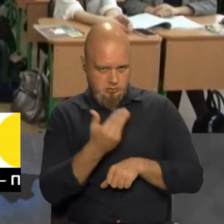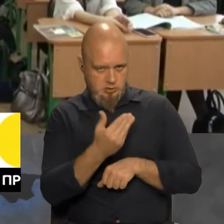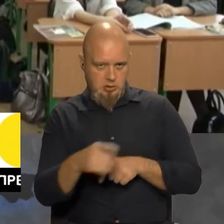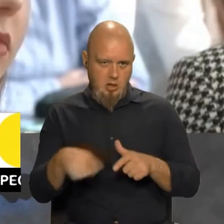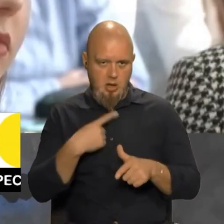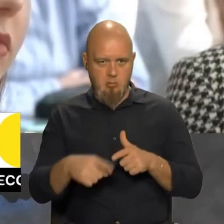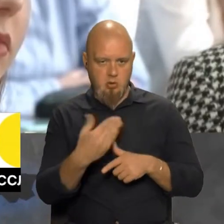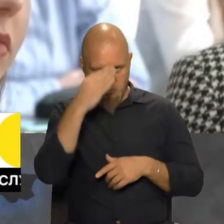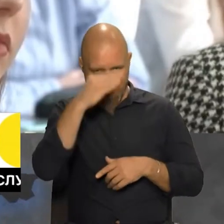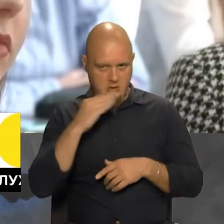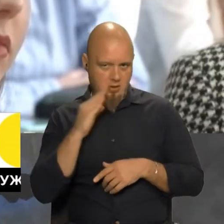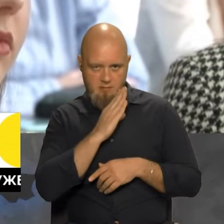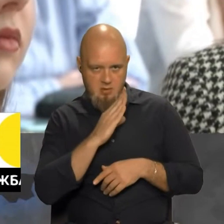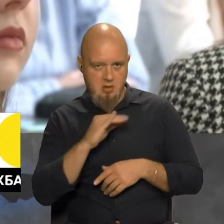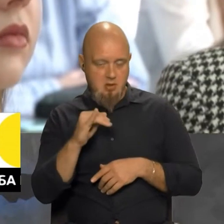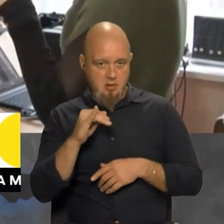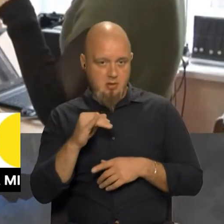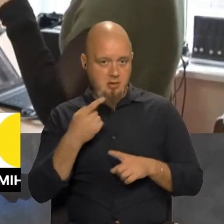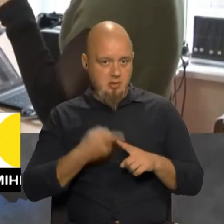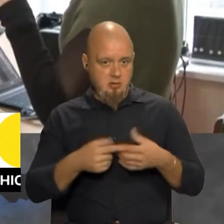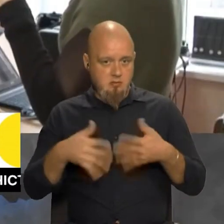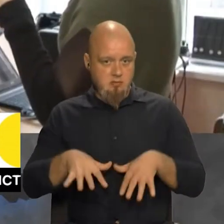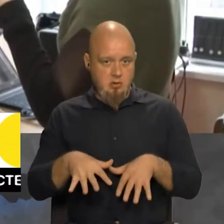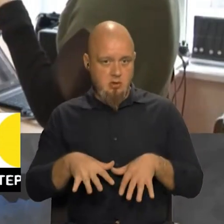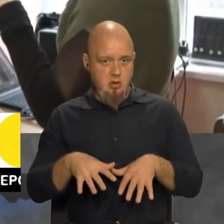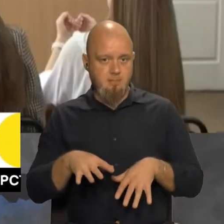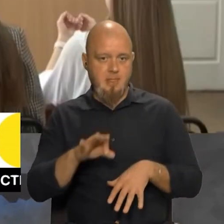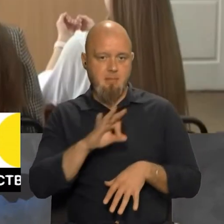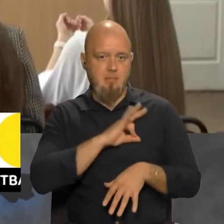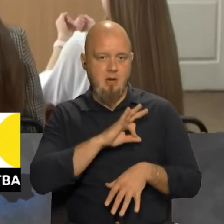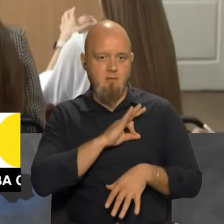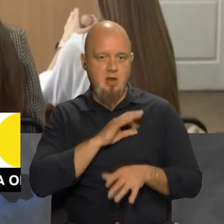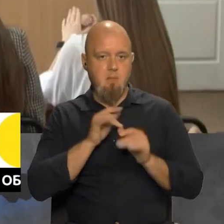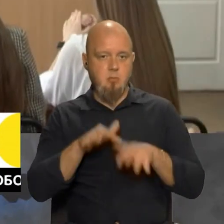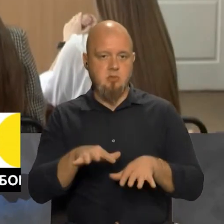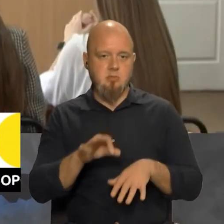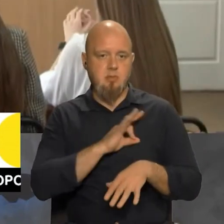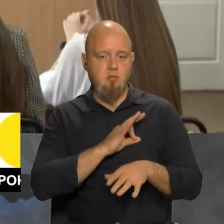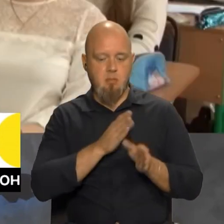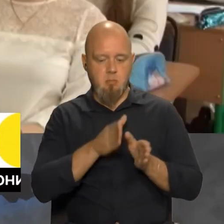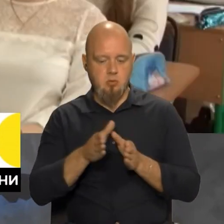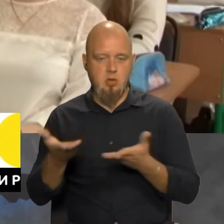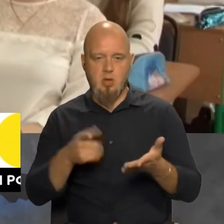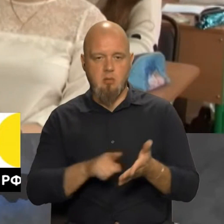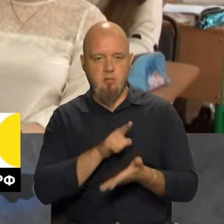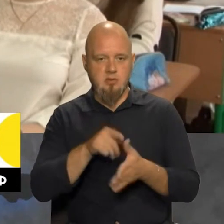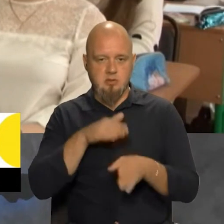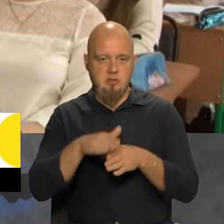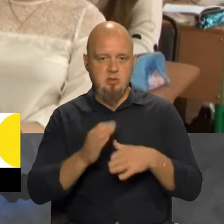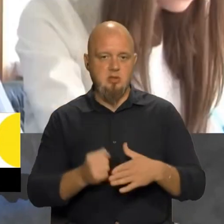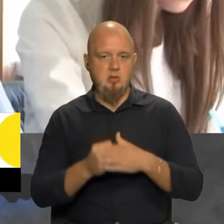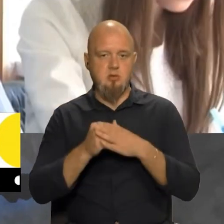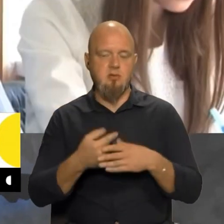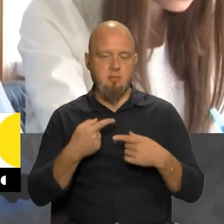або її батьків. От, це вже правовий певний процес, правова процедура, яка має здійснюватися на